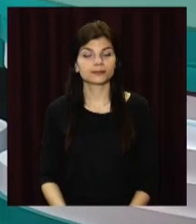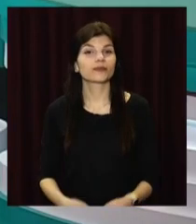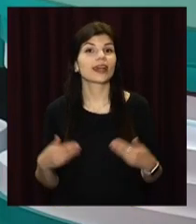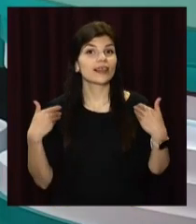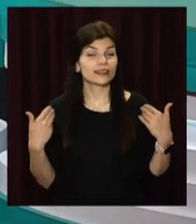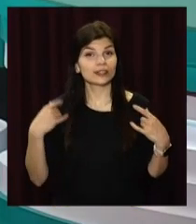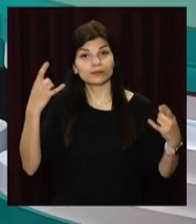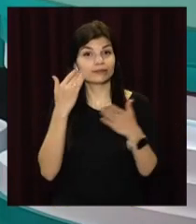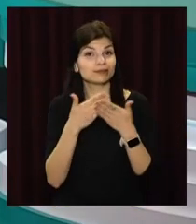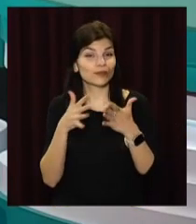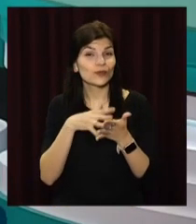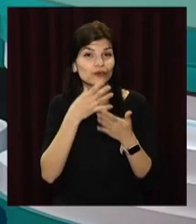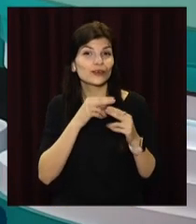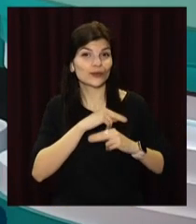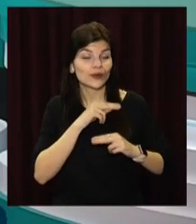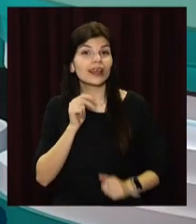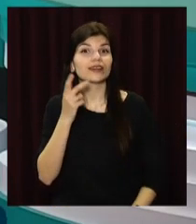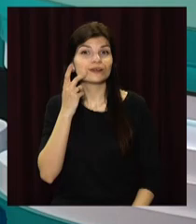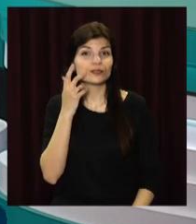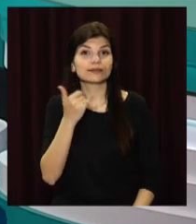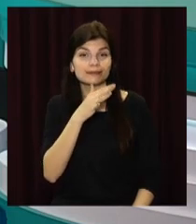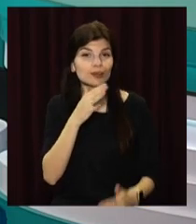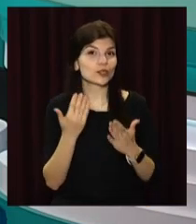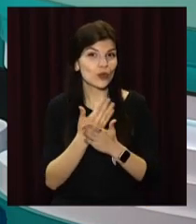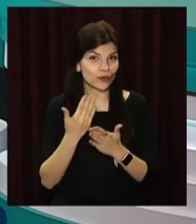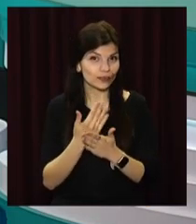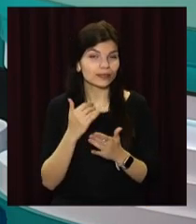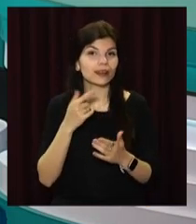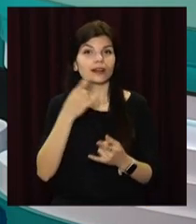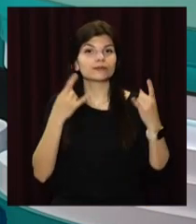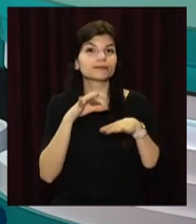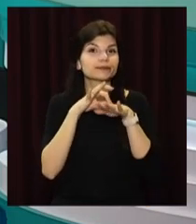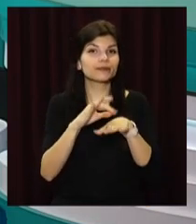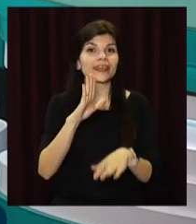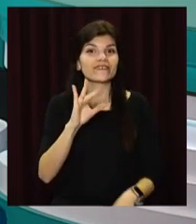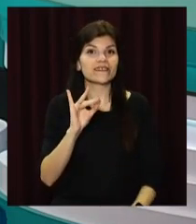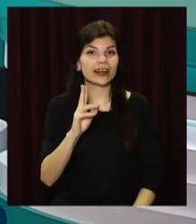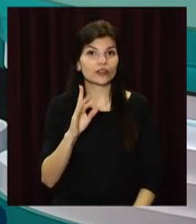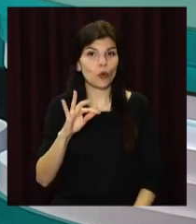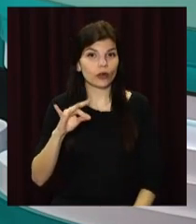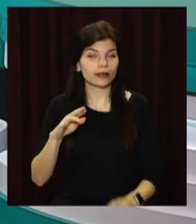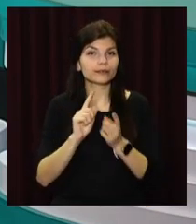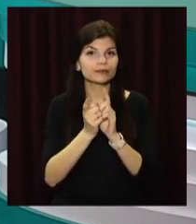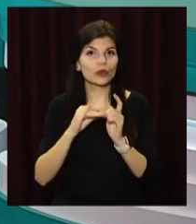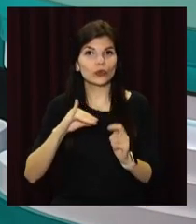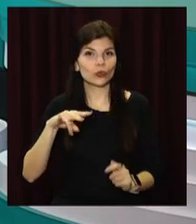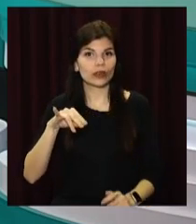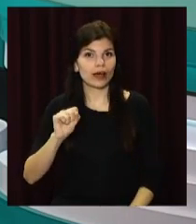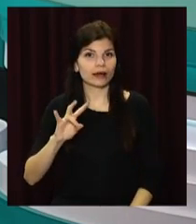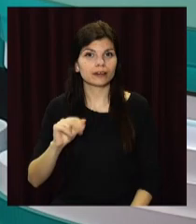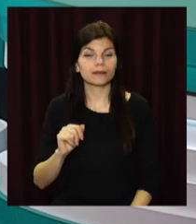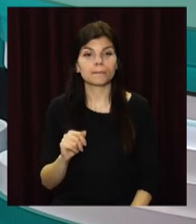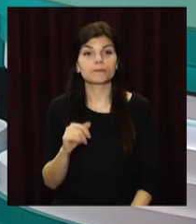Вітаю! Відкритий продовжує свою роботу і, як завжди, у цій порі новини. Для вас у студії працюють Вікторія Вахрушина та сурдоперекладачка Юліана